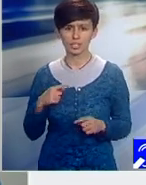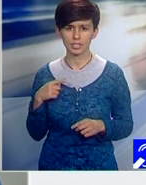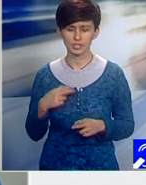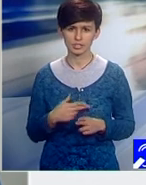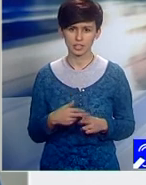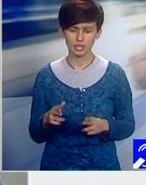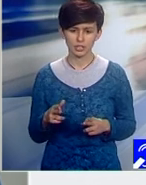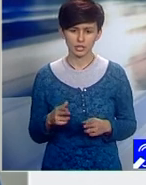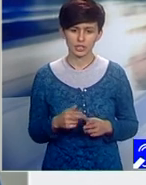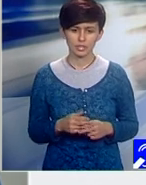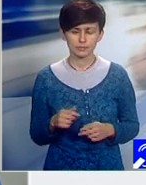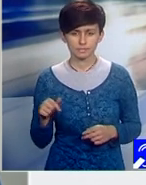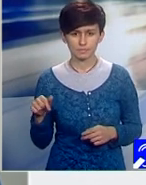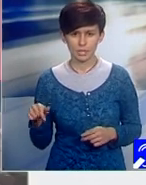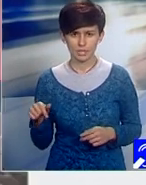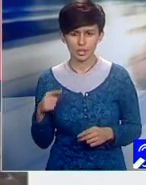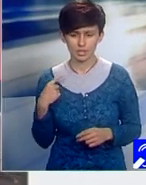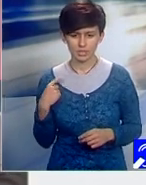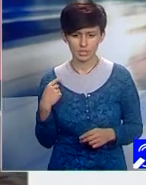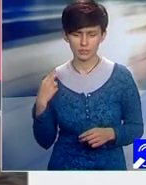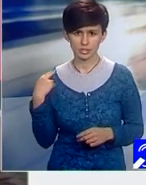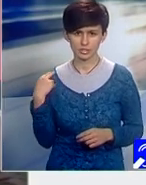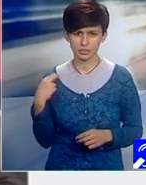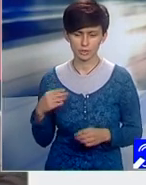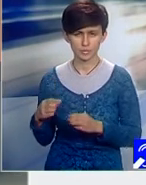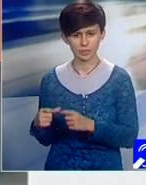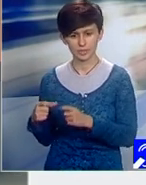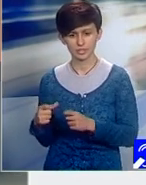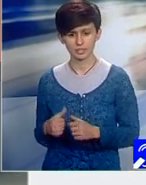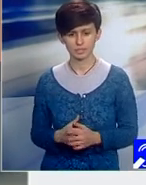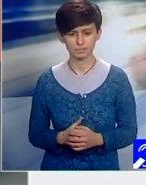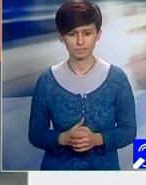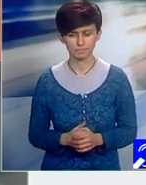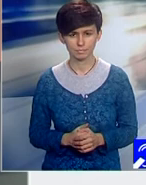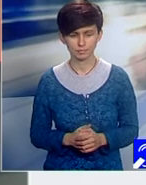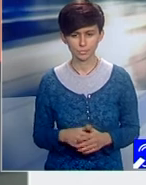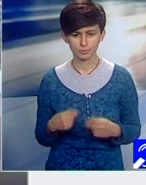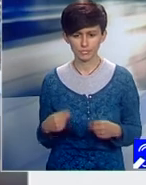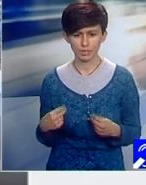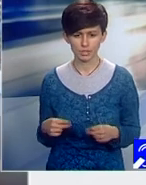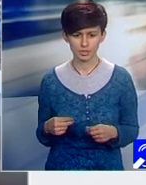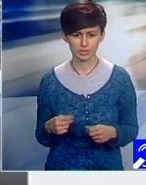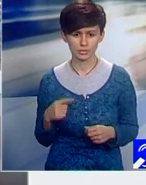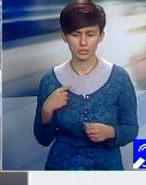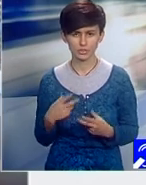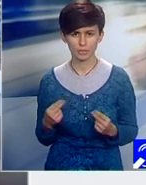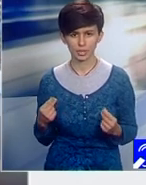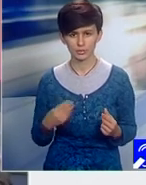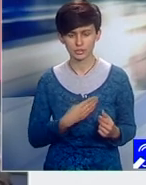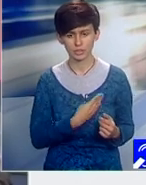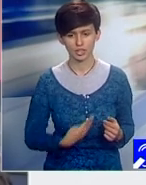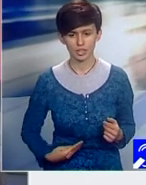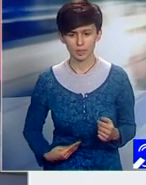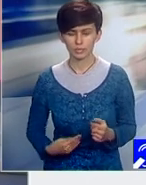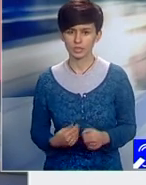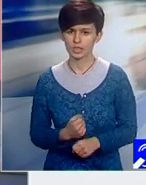manager, este șef de secție. În fine, vă dau ca un exemplu, sunt mai mulți în București în special, sau